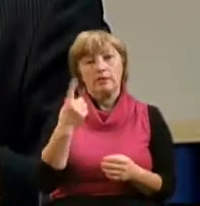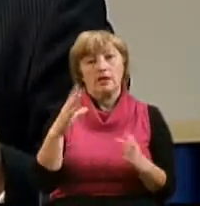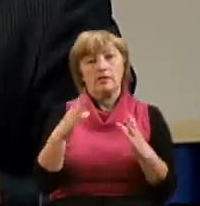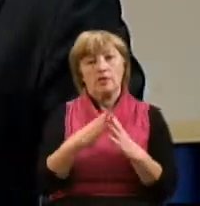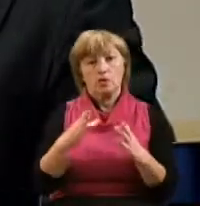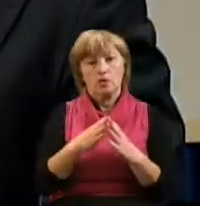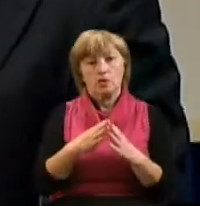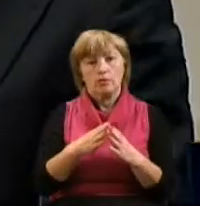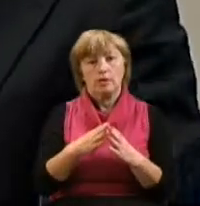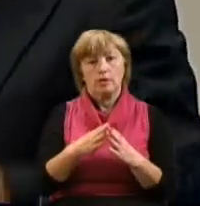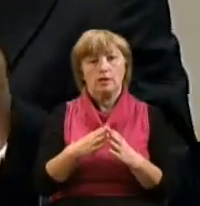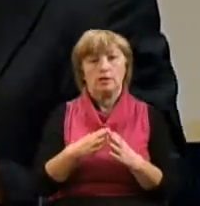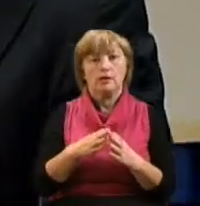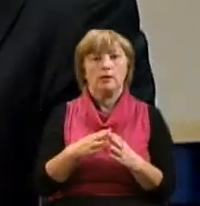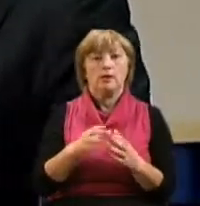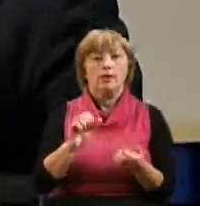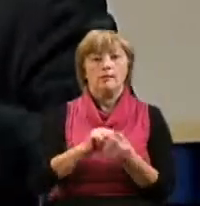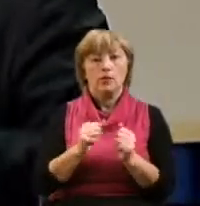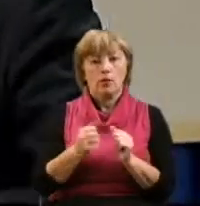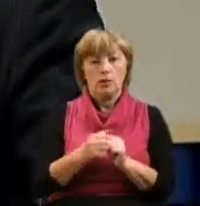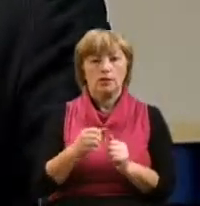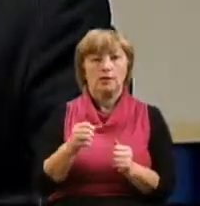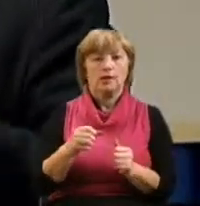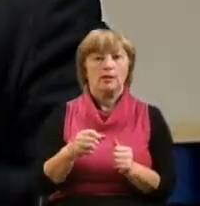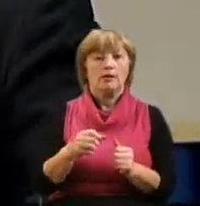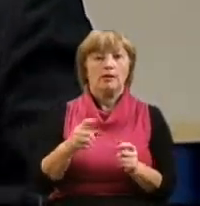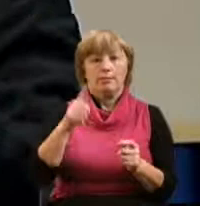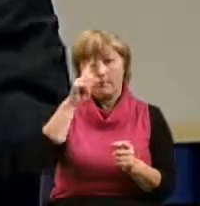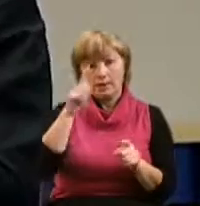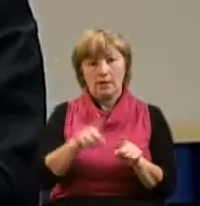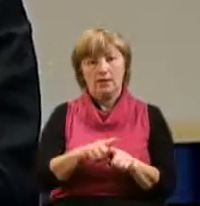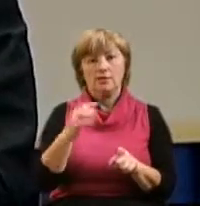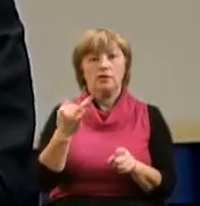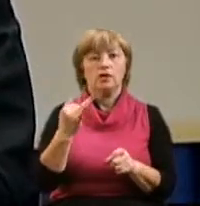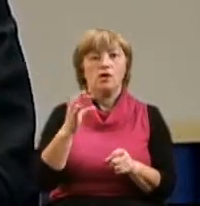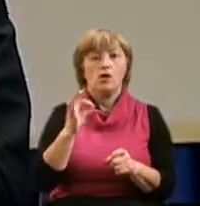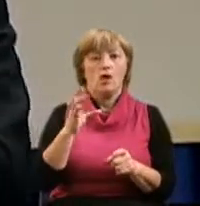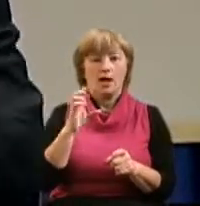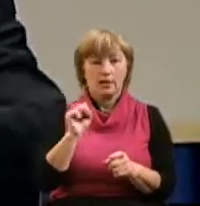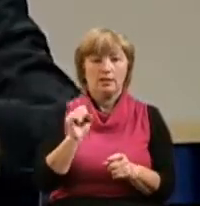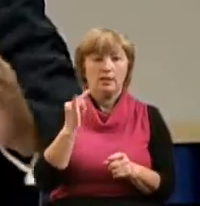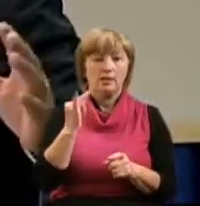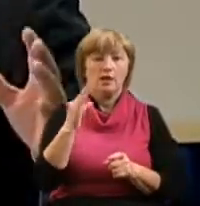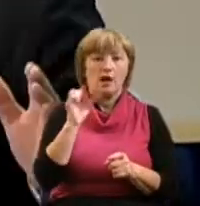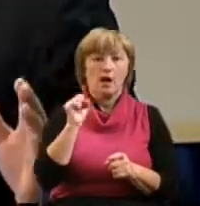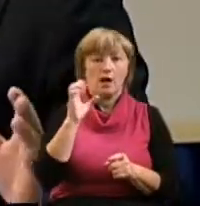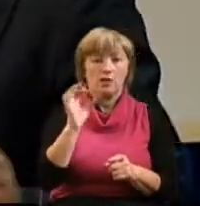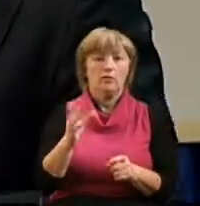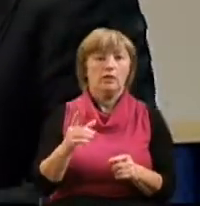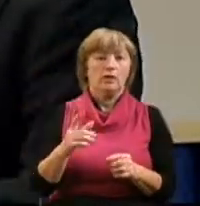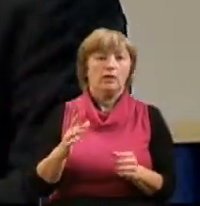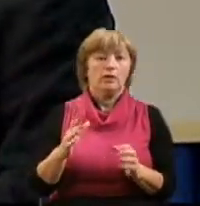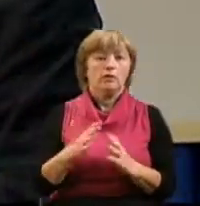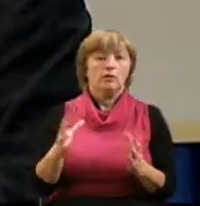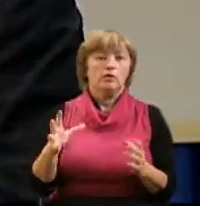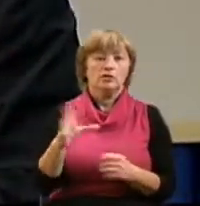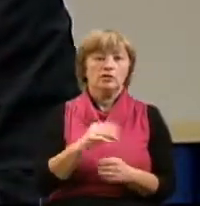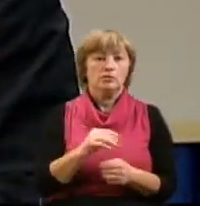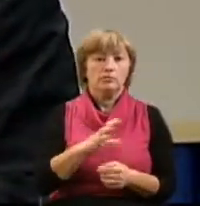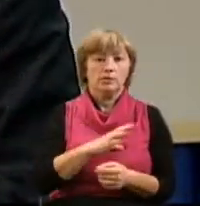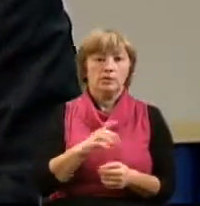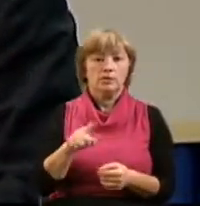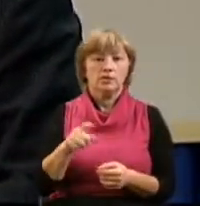учеников. Это Петр, Андрей, Иоанн и Иаков. Чаще всего и ближе всего он находился